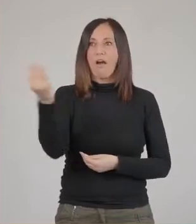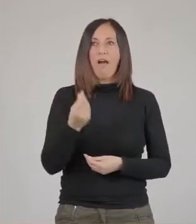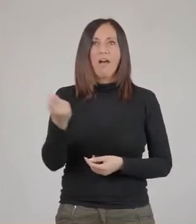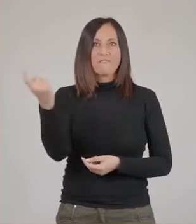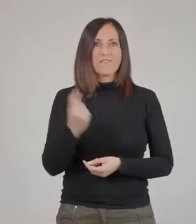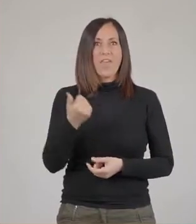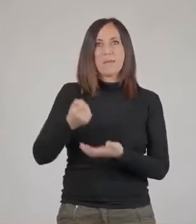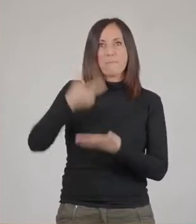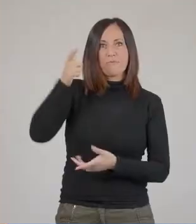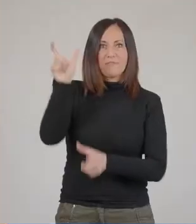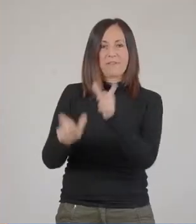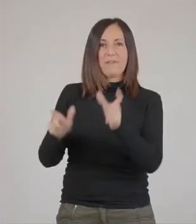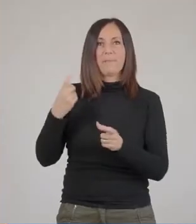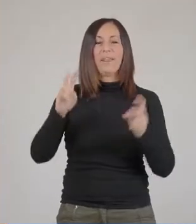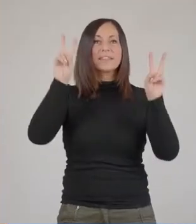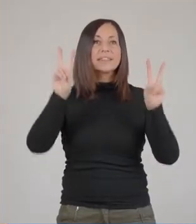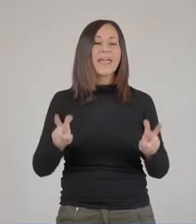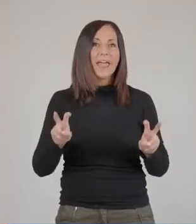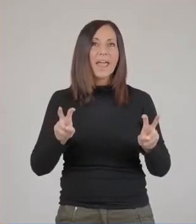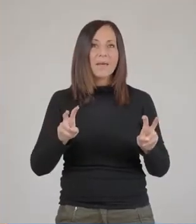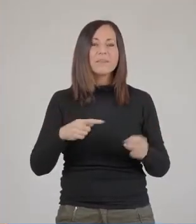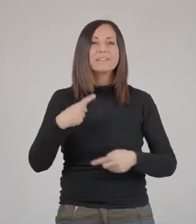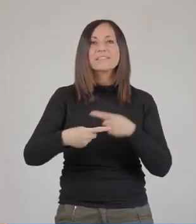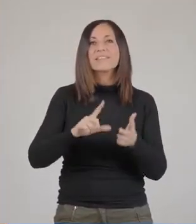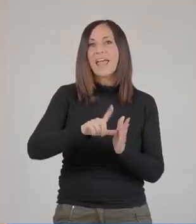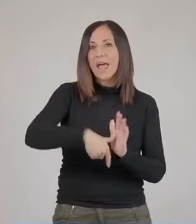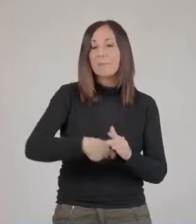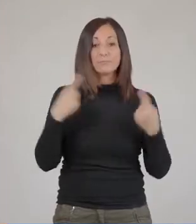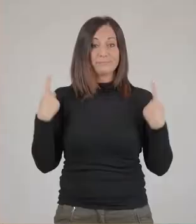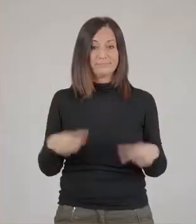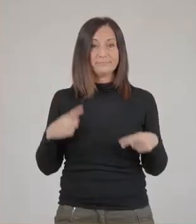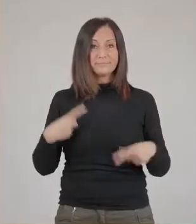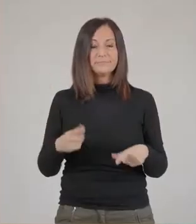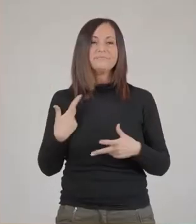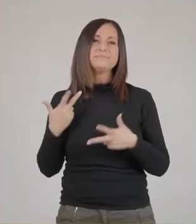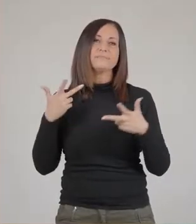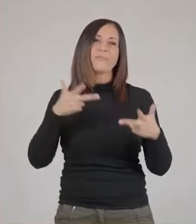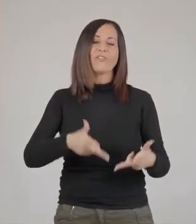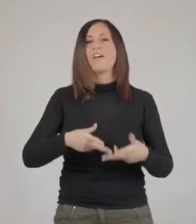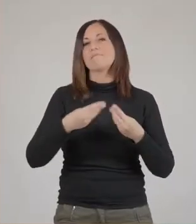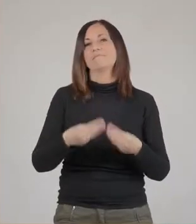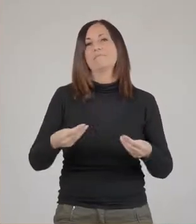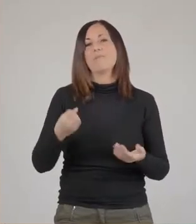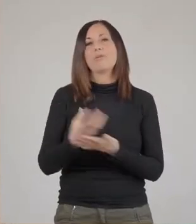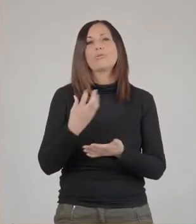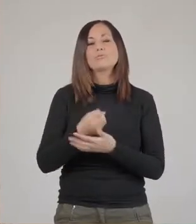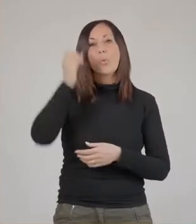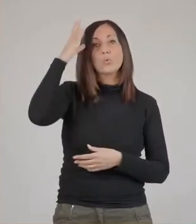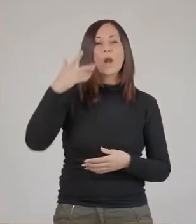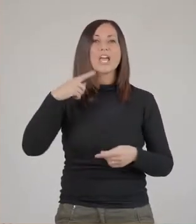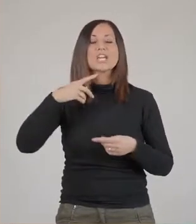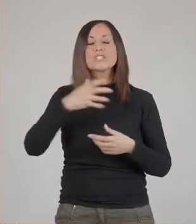dei massimi esponenti sui singoli temi che poi abbiamo trattato nel corso del tempo. Tutto questo porta a una produzione